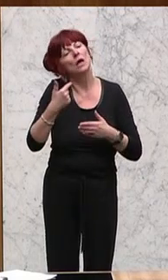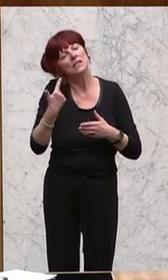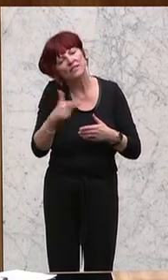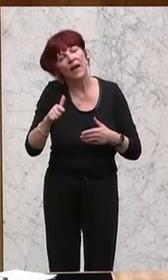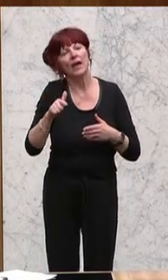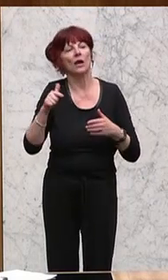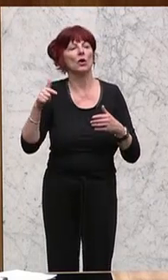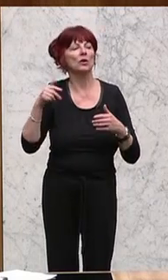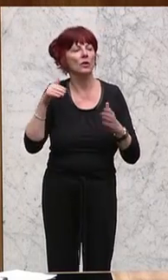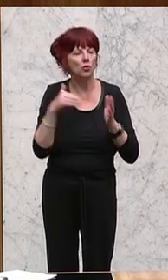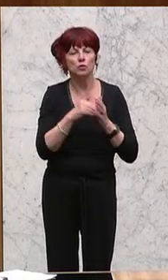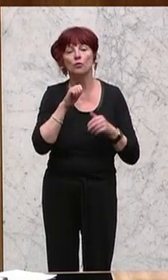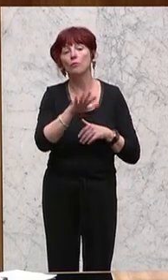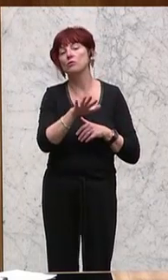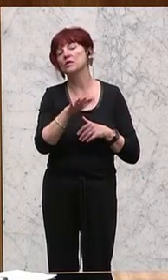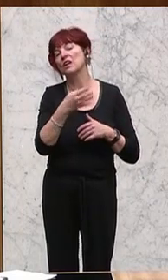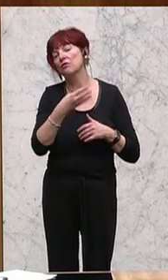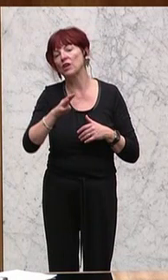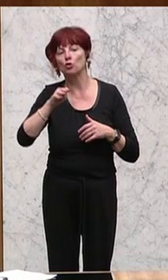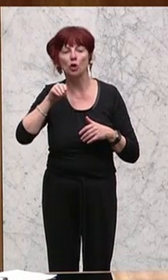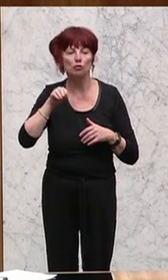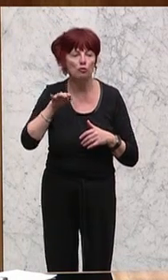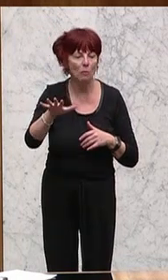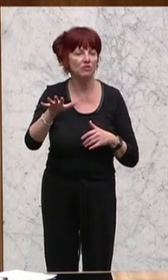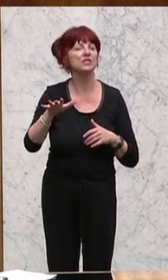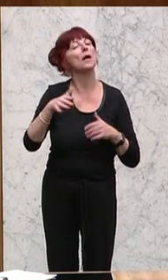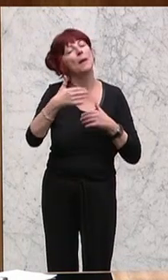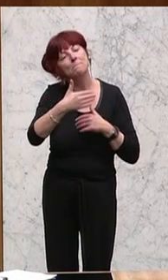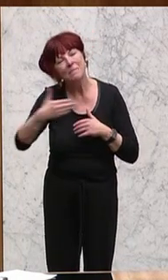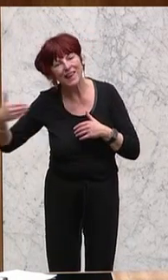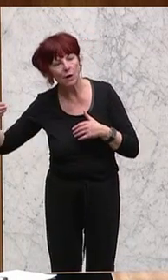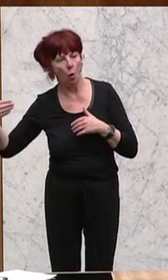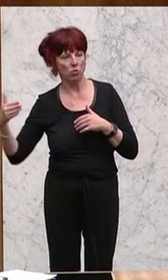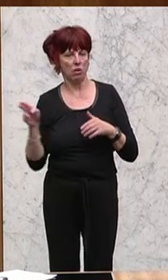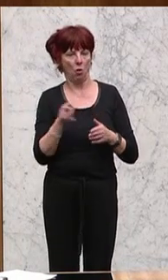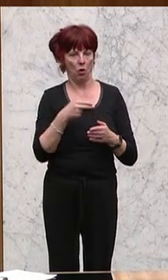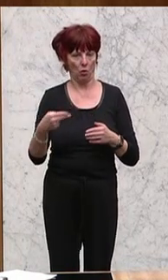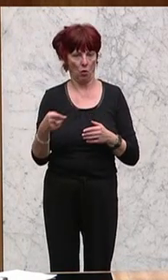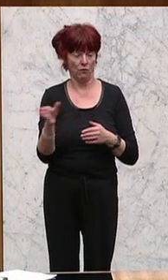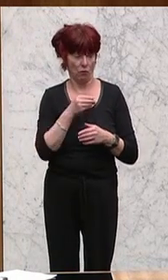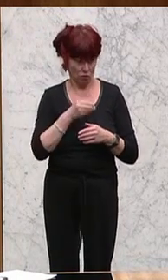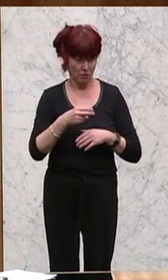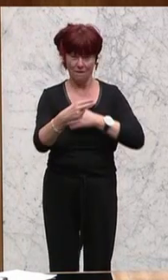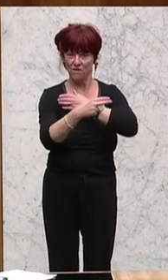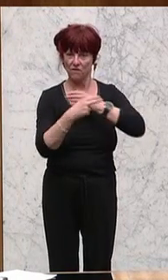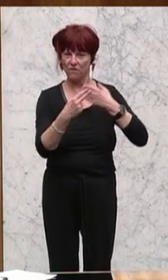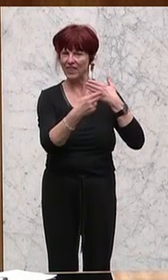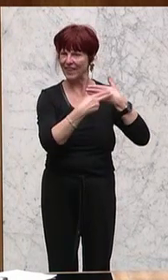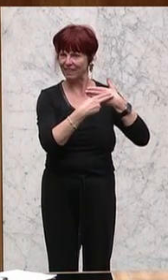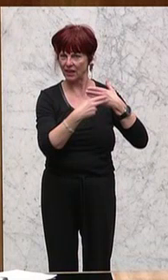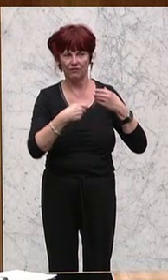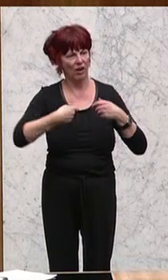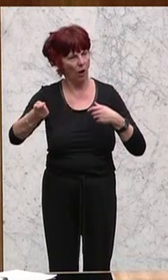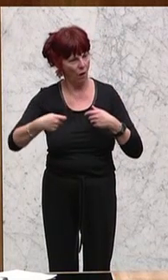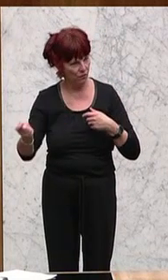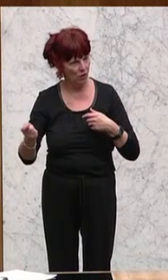Euro aus dem Vignettenverkauf und insgesamt hat die ASFINAG damals etwa 1